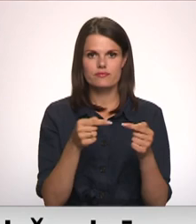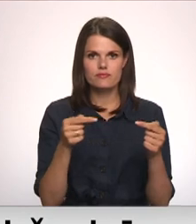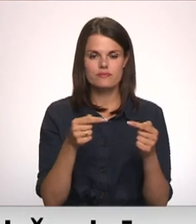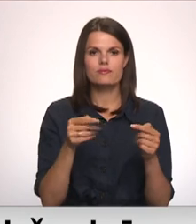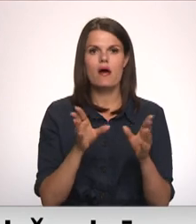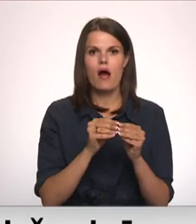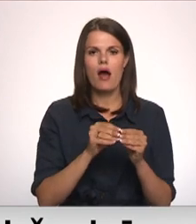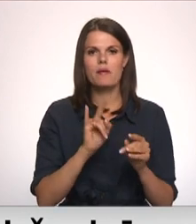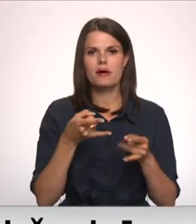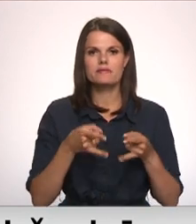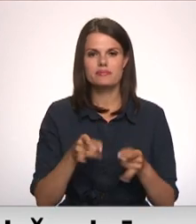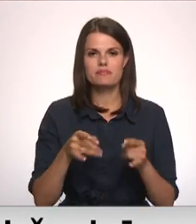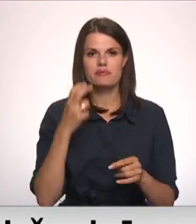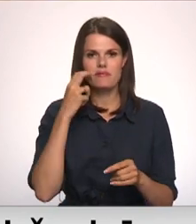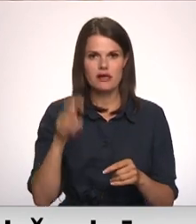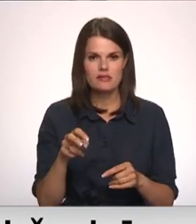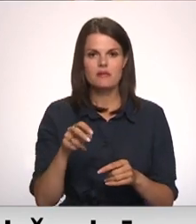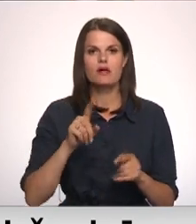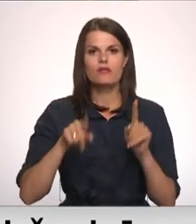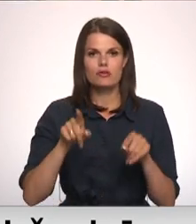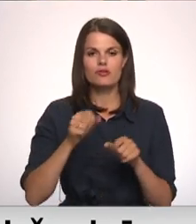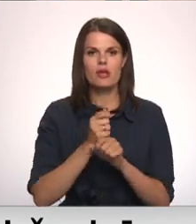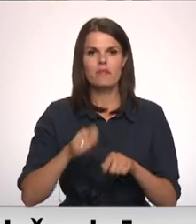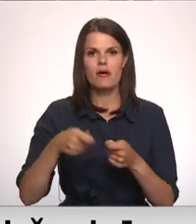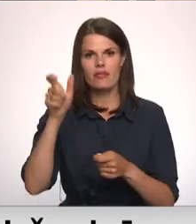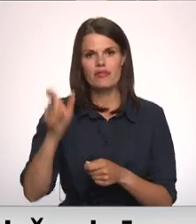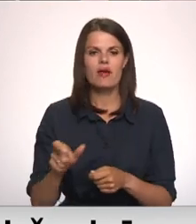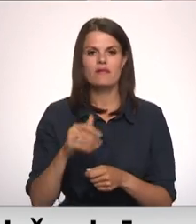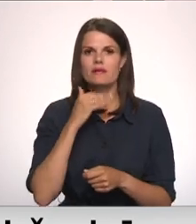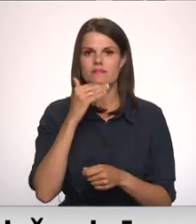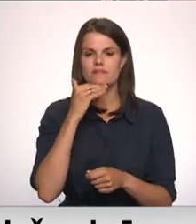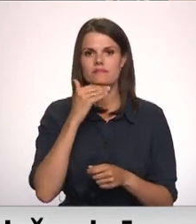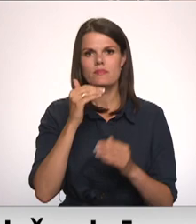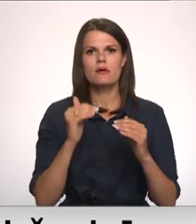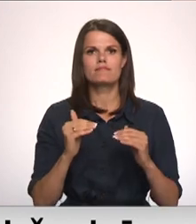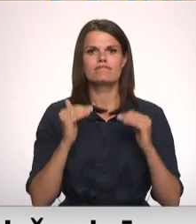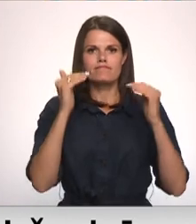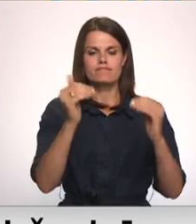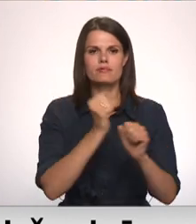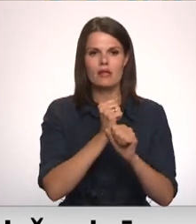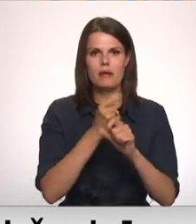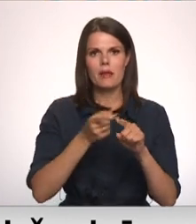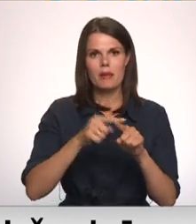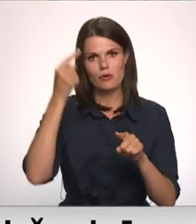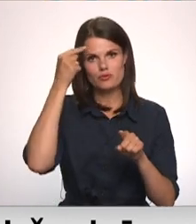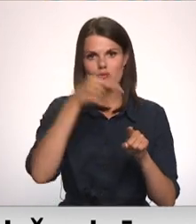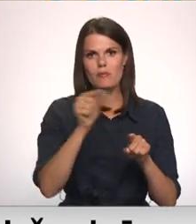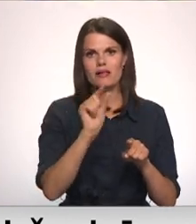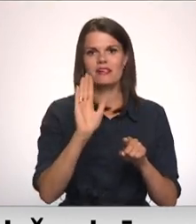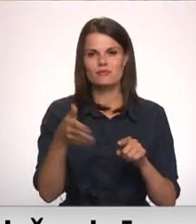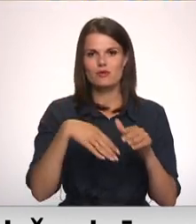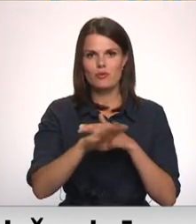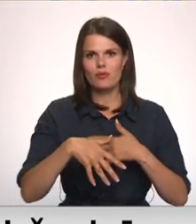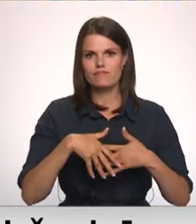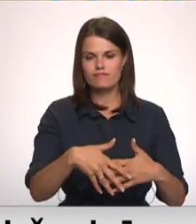reproduktīvo vecumu. Ir situācijas, ka darba devējs var neiedot cenduloto paaugstinājumu, domājot, ka darbinieca aizies bērnu